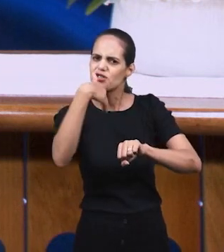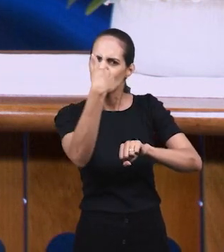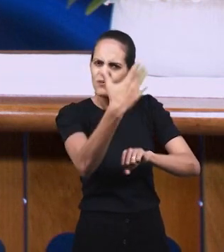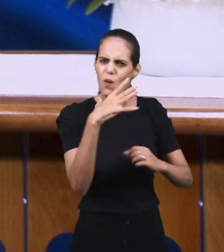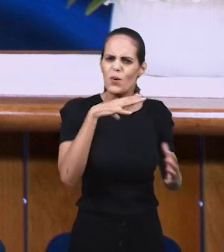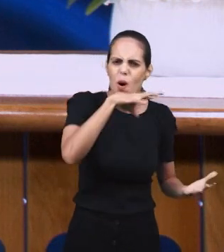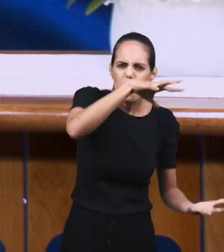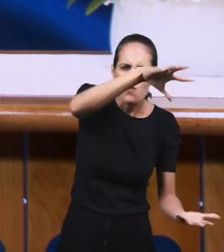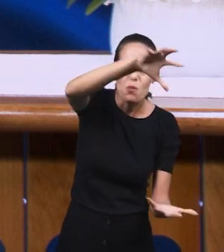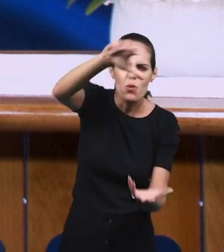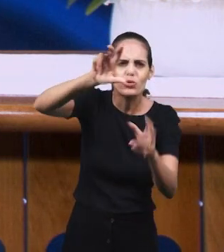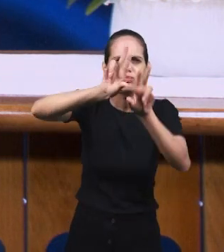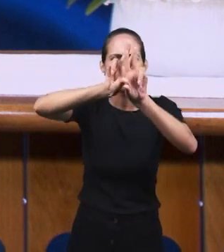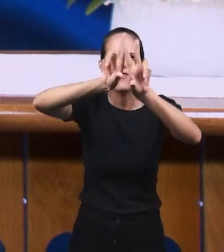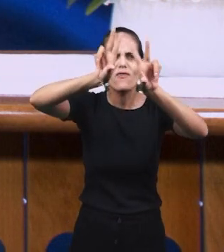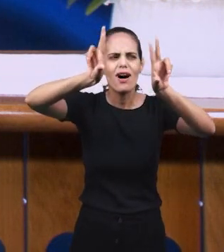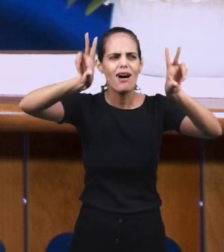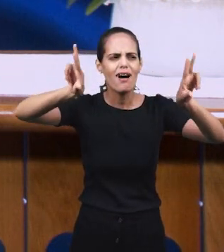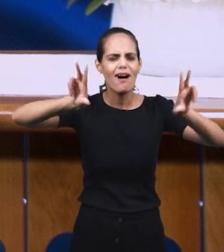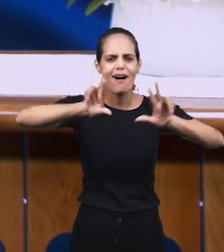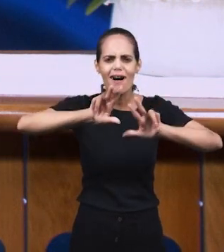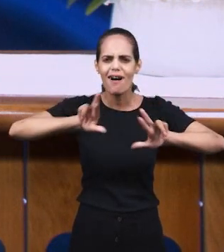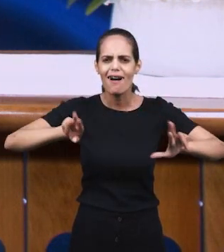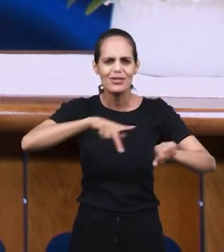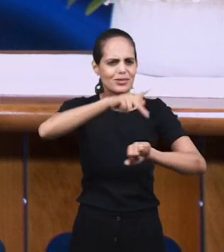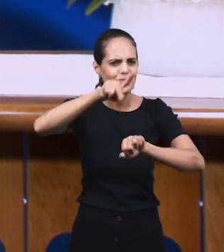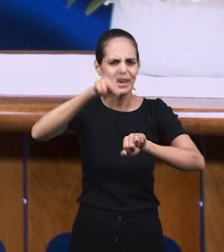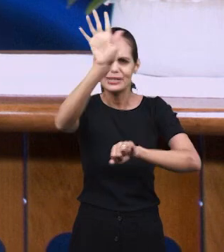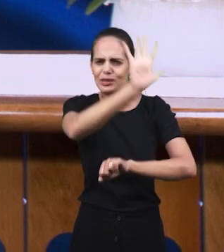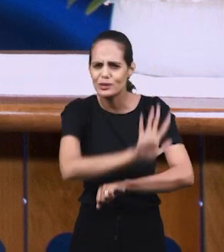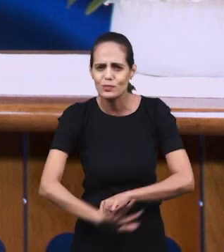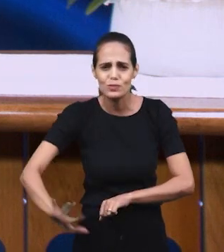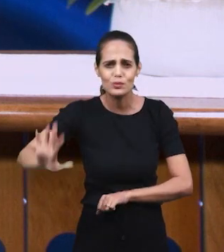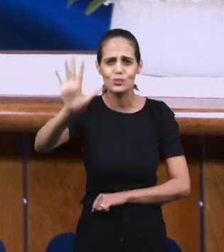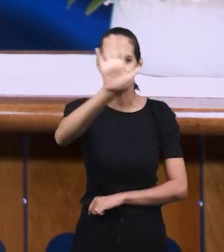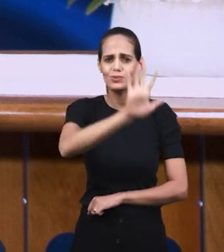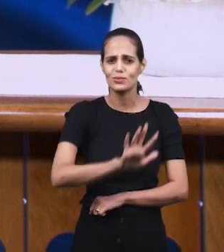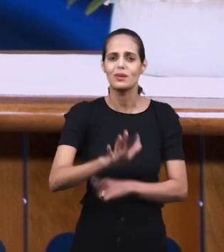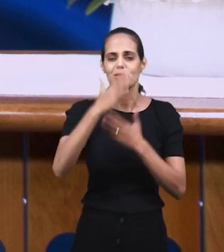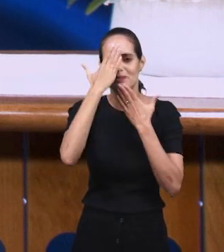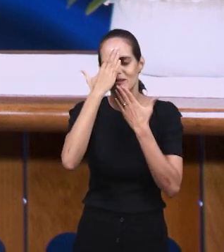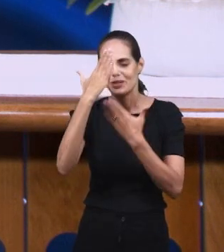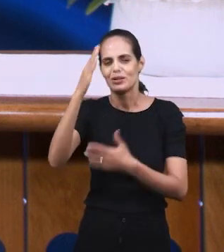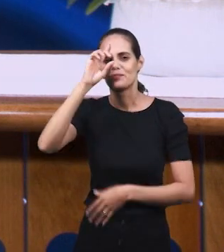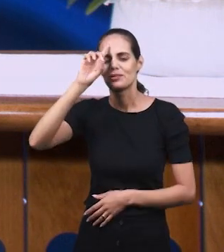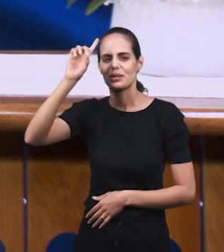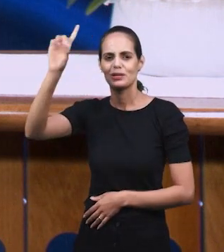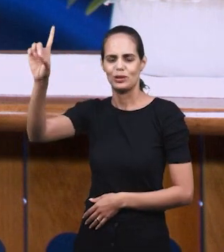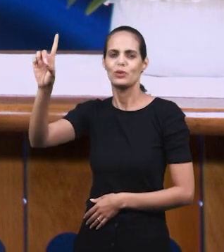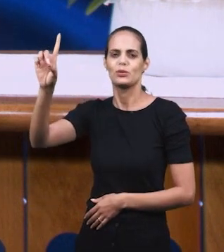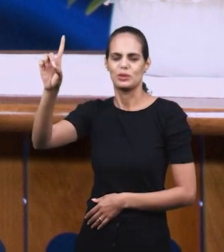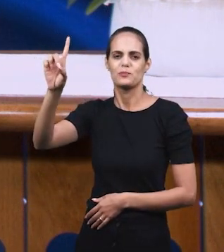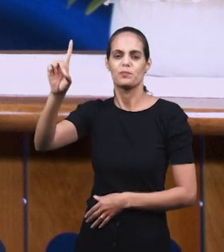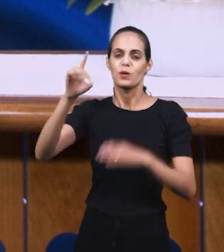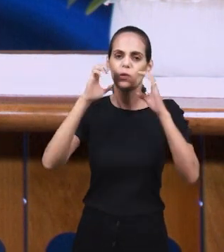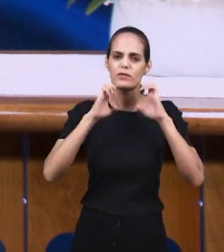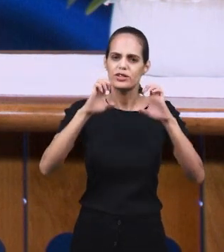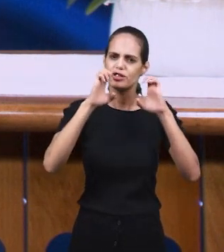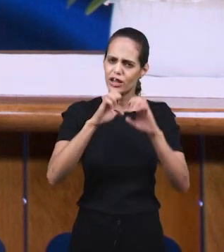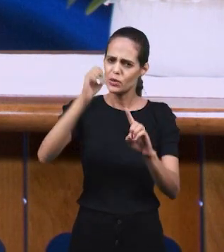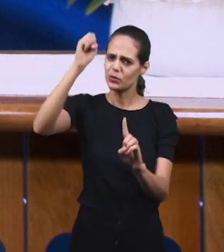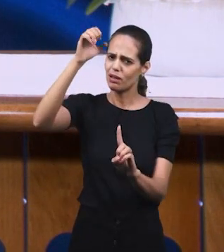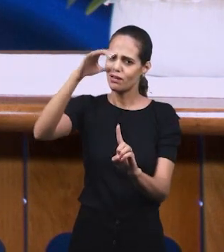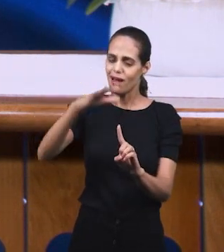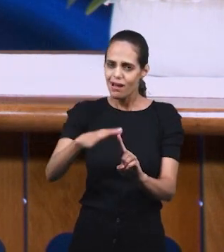Бразилии, но также и за рубежом, в различных странах. И мы славим Господа за то, как и это Евангелие,